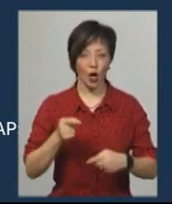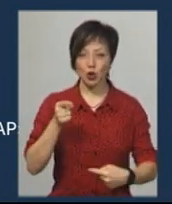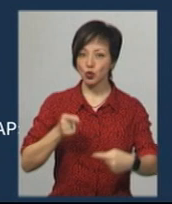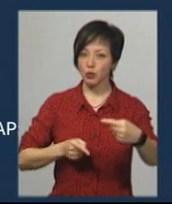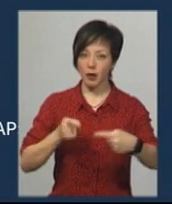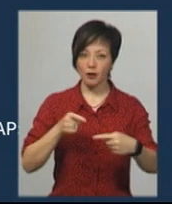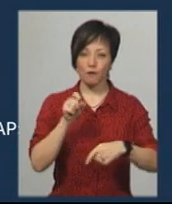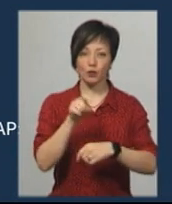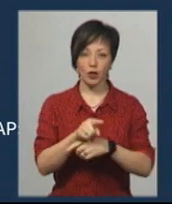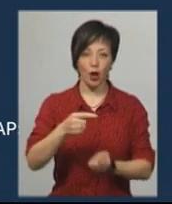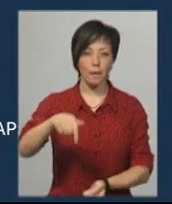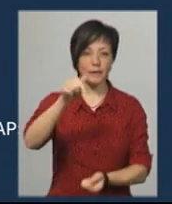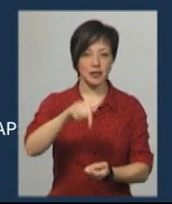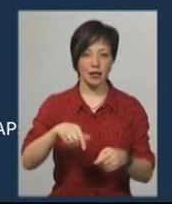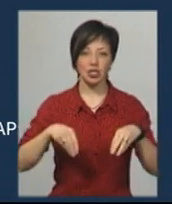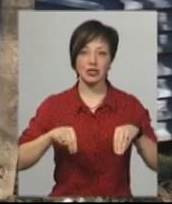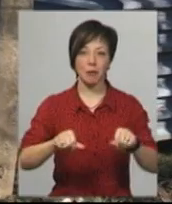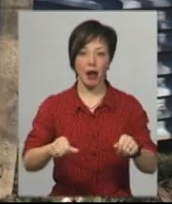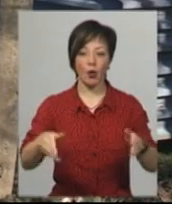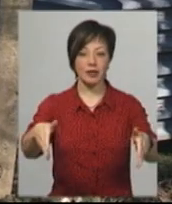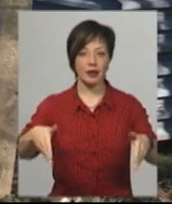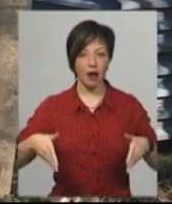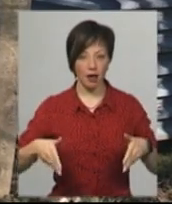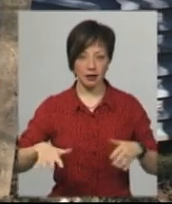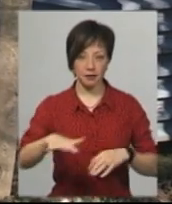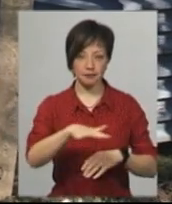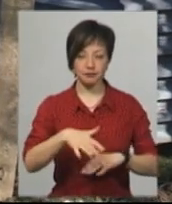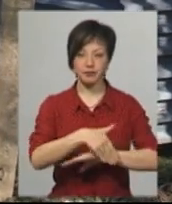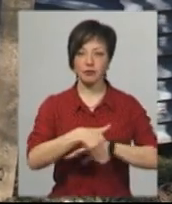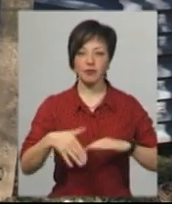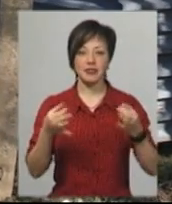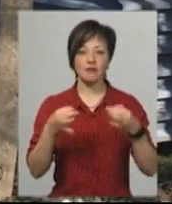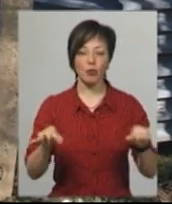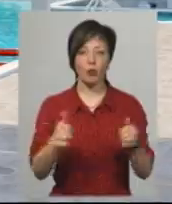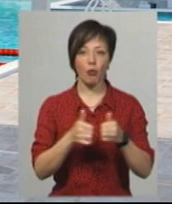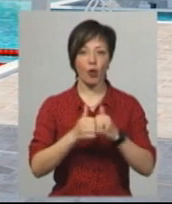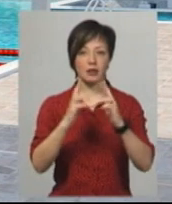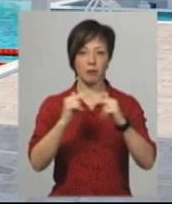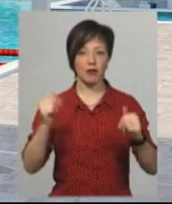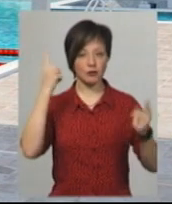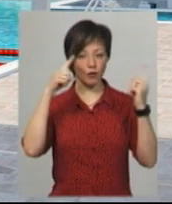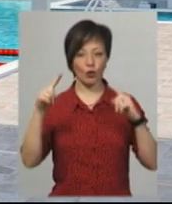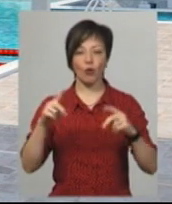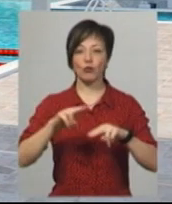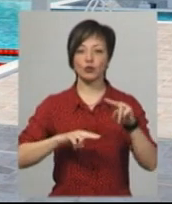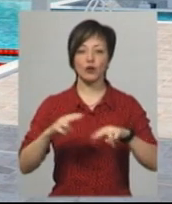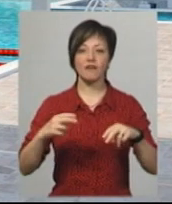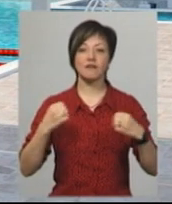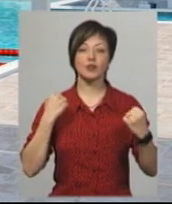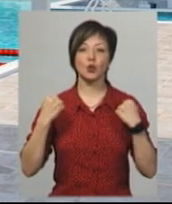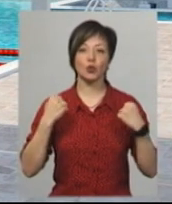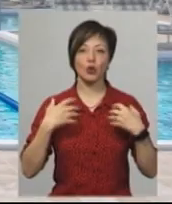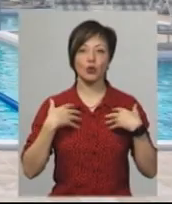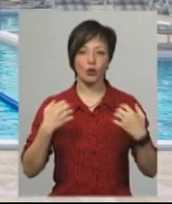функціональному призначенню цієї земельної ділянки. На вулиці Свободи поряд з палацом творчості будується фізкультурно-оздоровчий